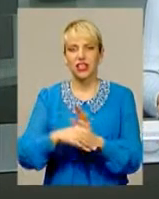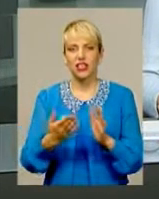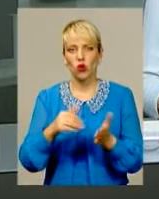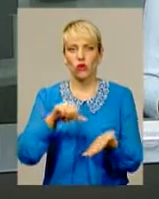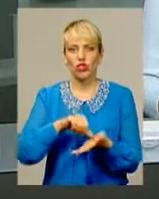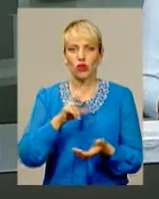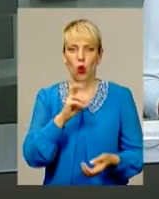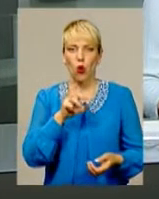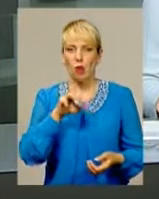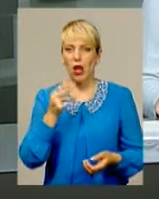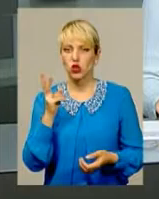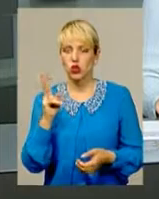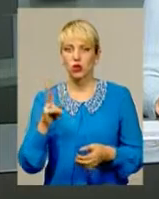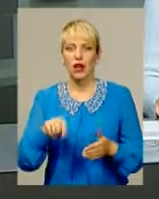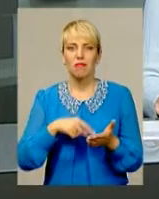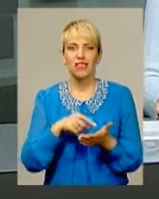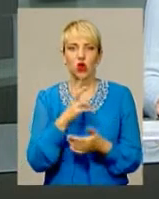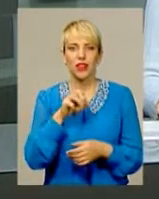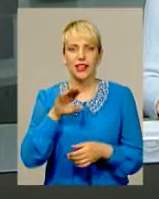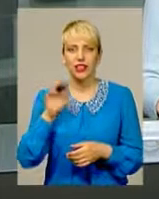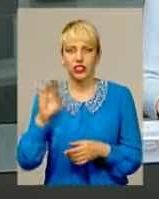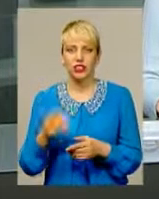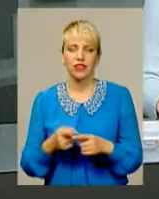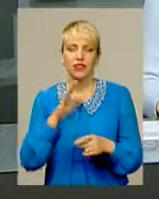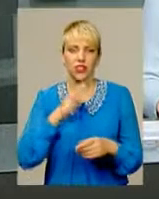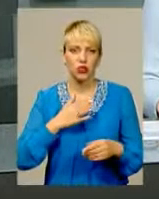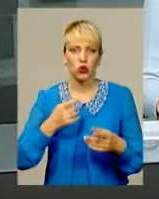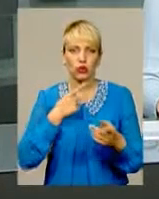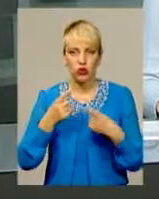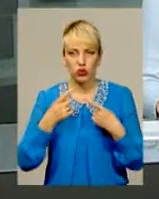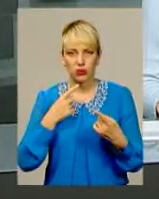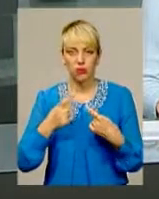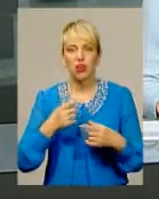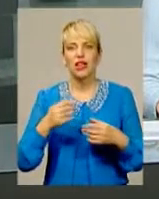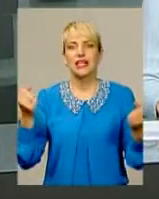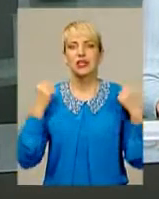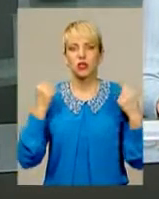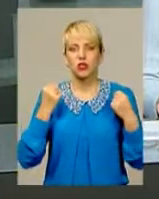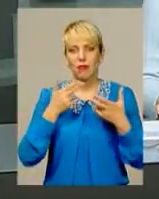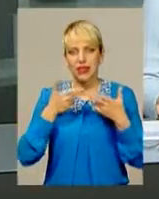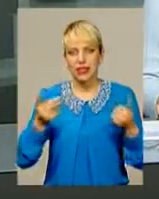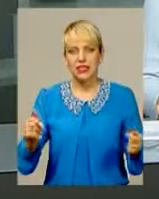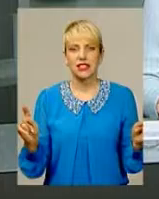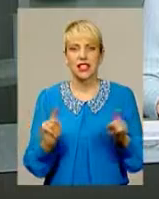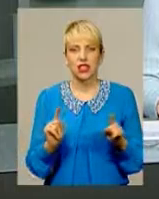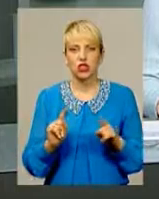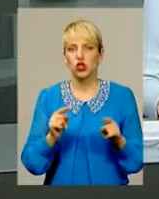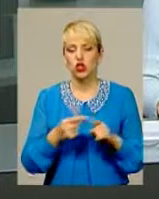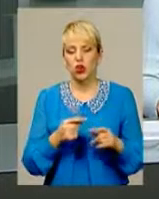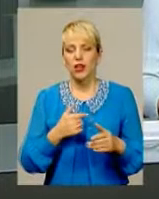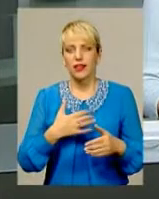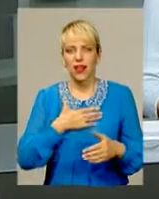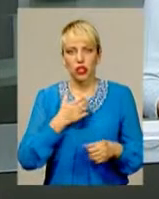Аліна Комашчук із Нетішина. У розмові з нашими кореспондентами спортсменка зізналася, саме правильне налаштування на